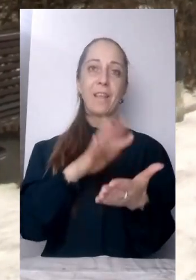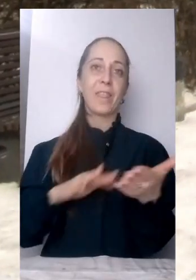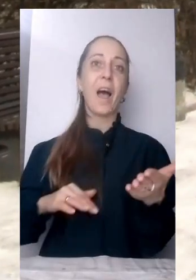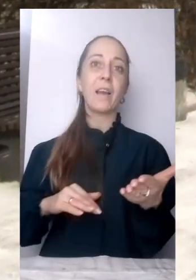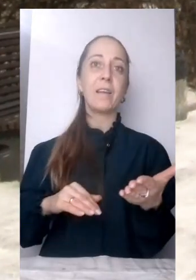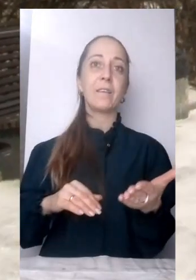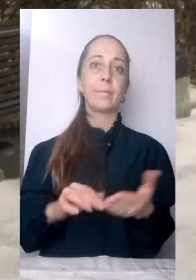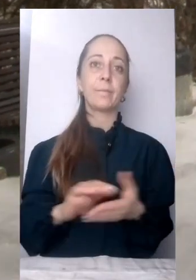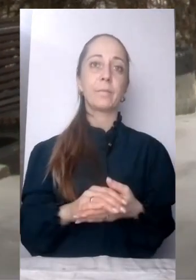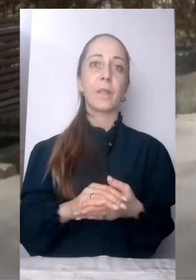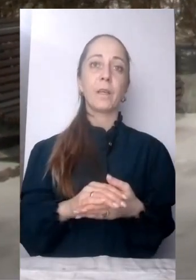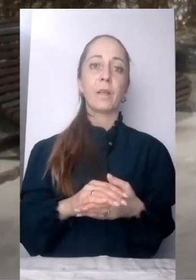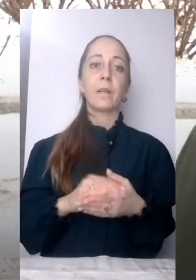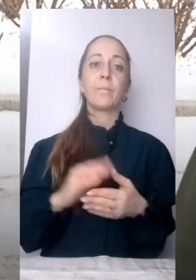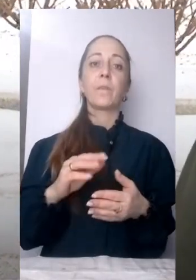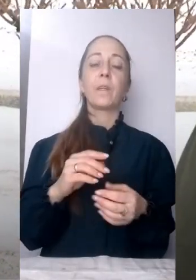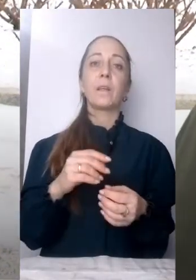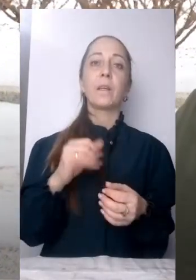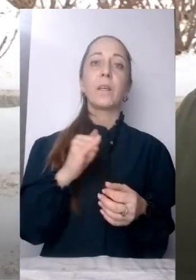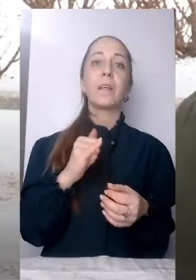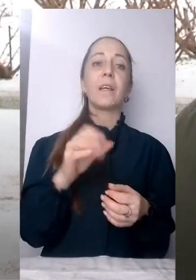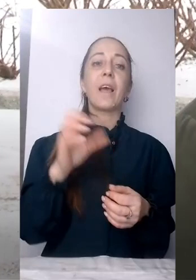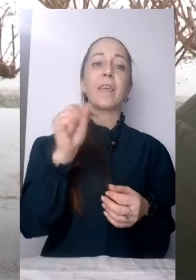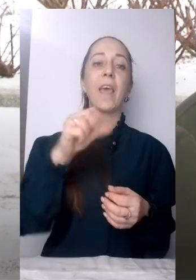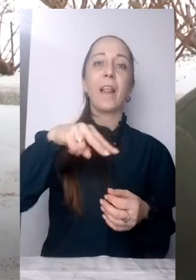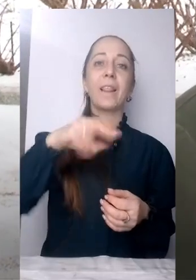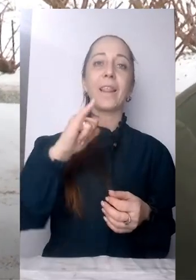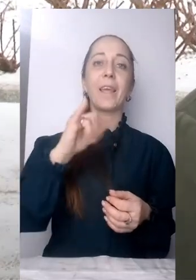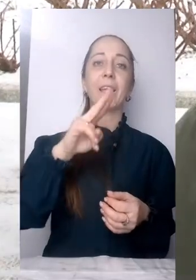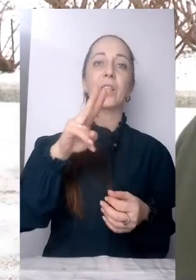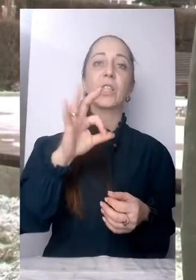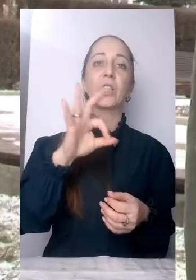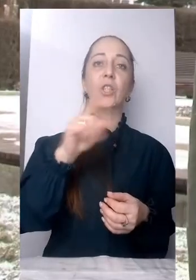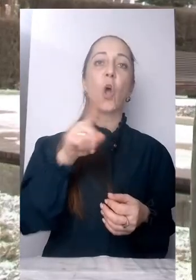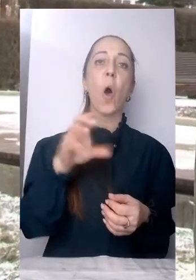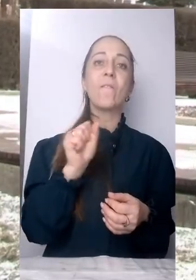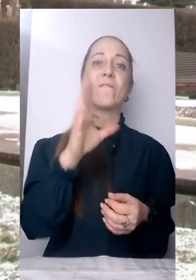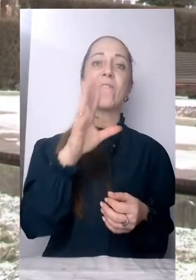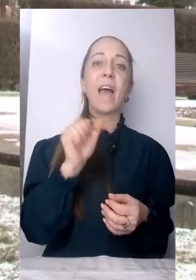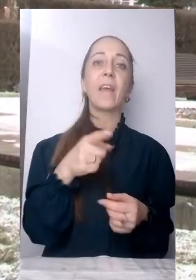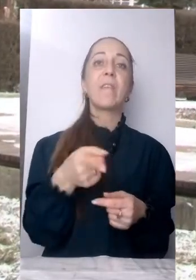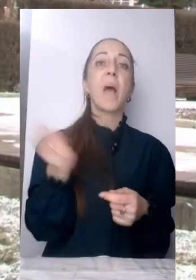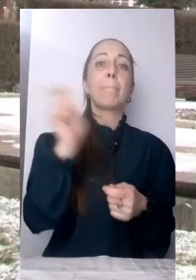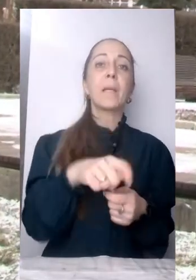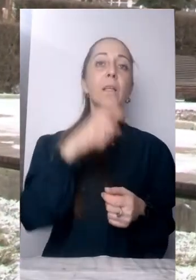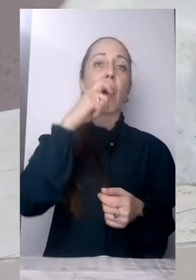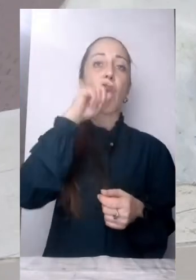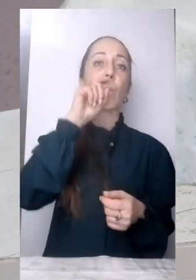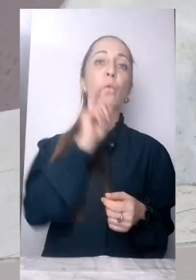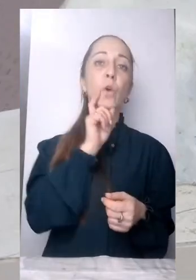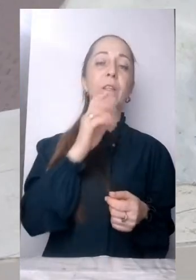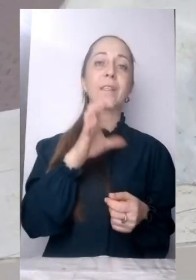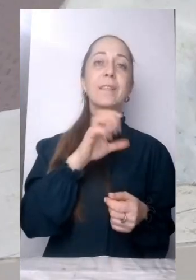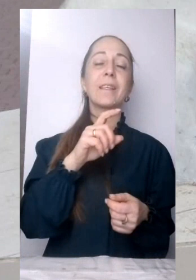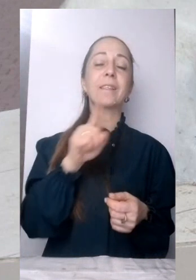Із Єлизаветою Романовою зустрічаємось у центрі міста. Вона приїхала в Україну із російського міста Новокузнєцьк 6 років тому.